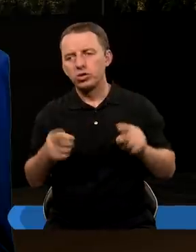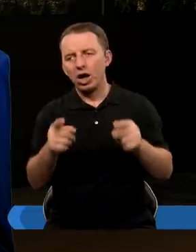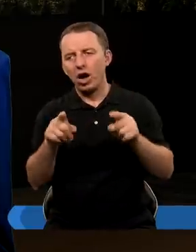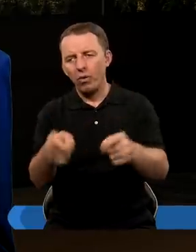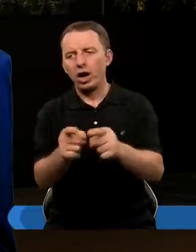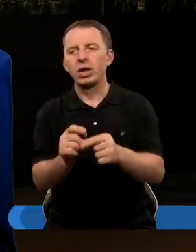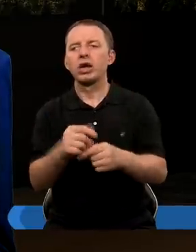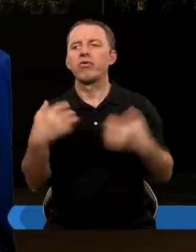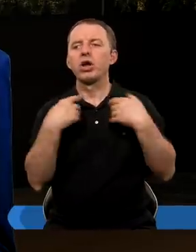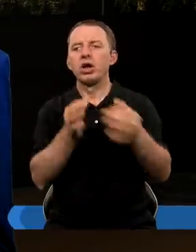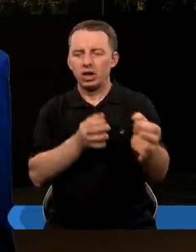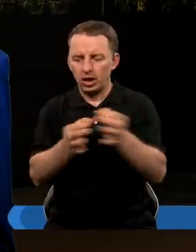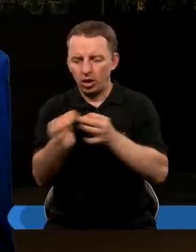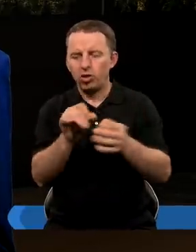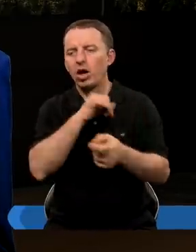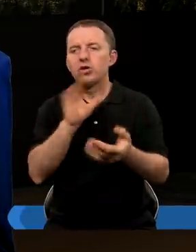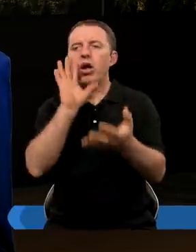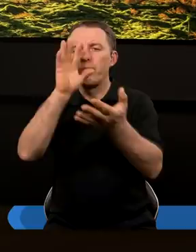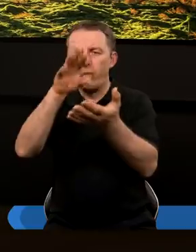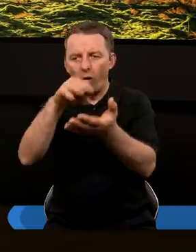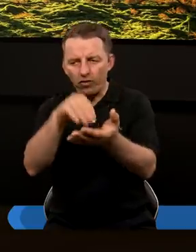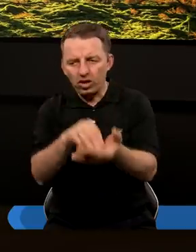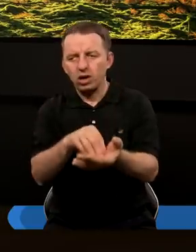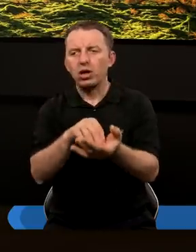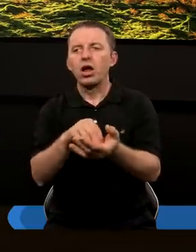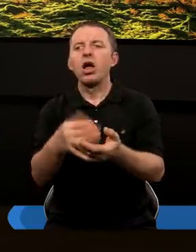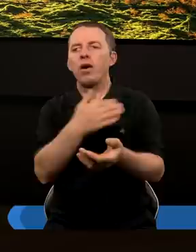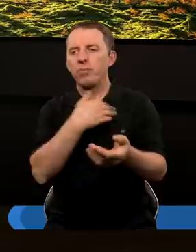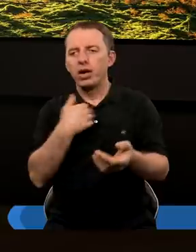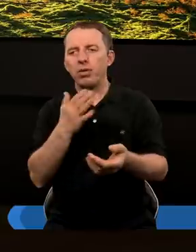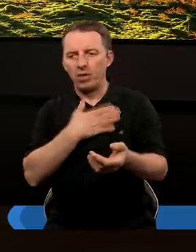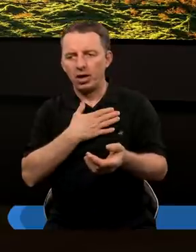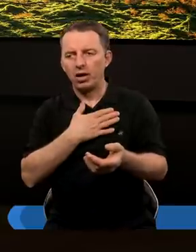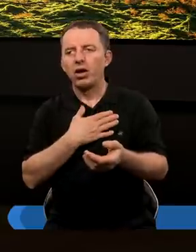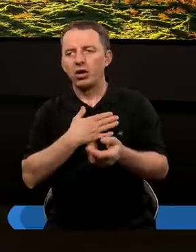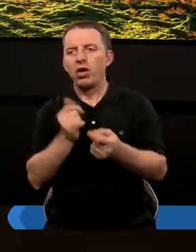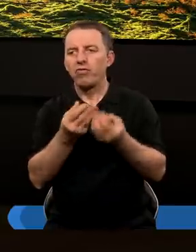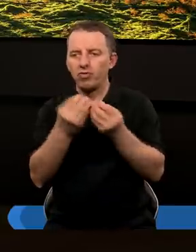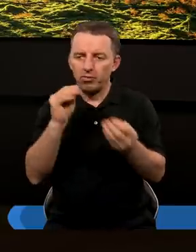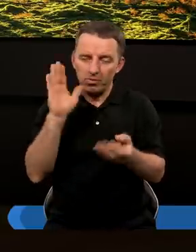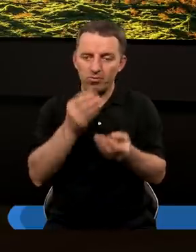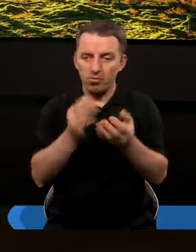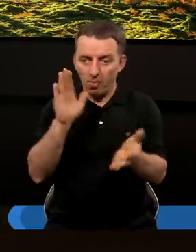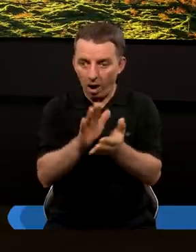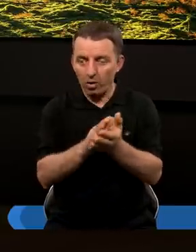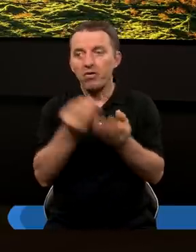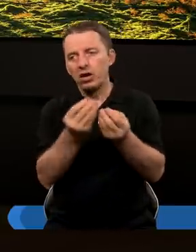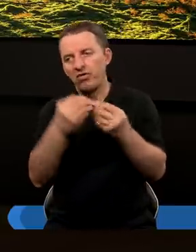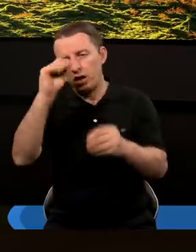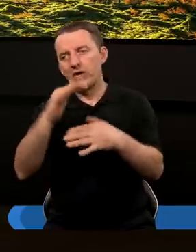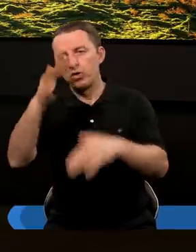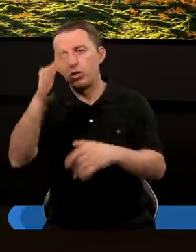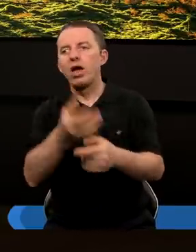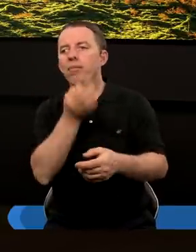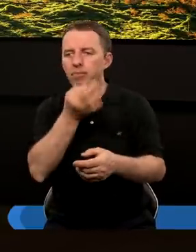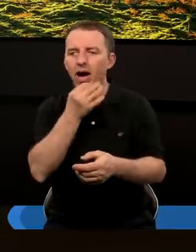czasach. I ta historia też się powtórzy. I znów ta sama myśl, prawda? Kto jest wierny małym, ten będzie i wielkim wiernym. Czyli